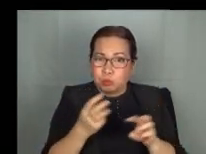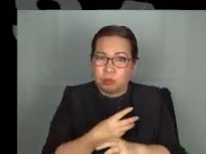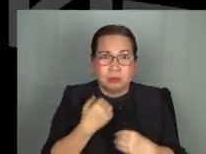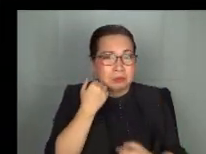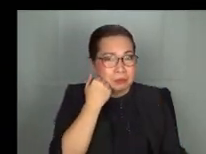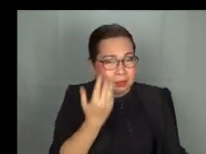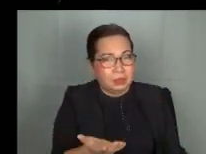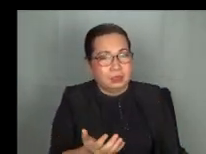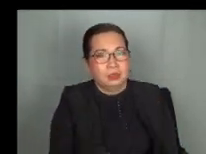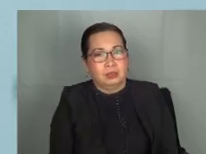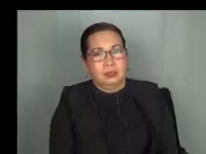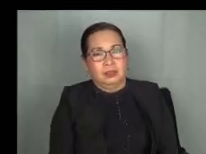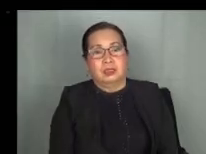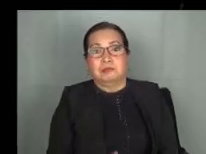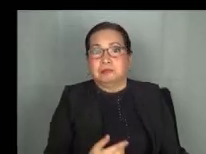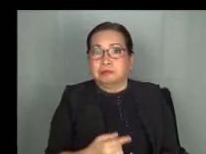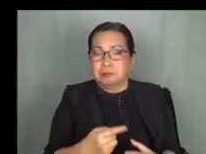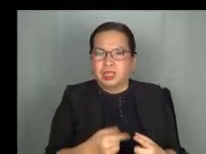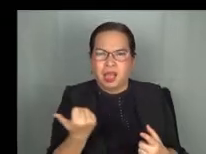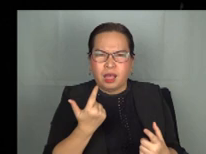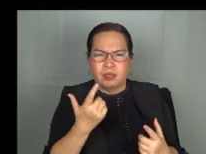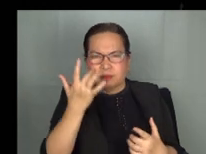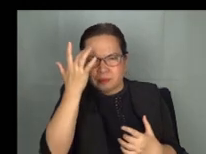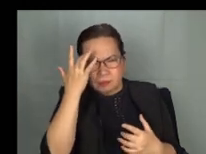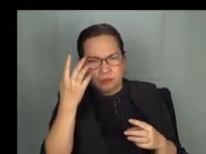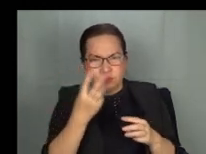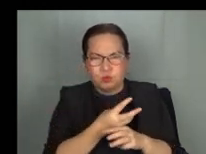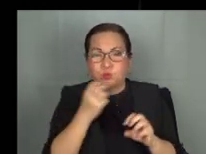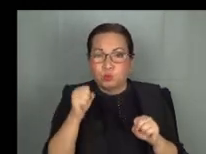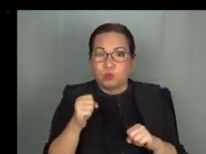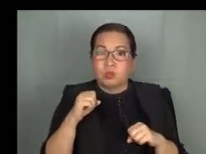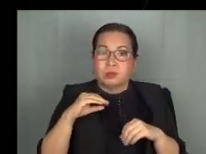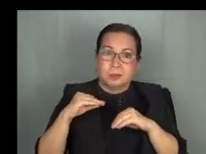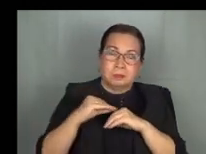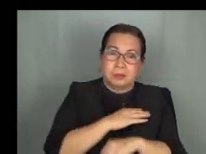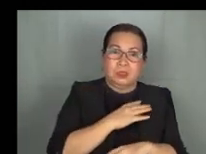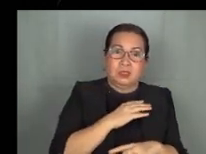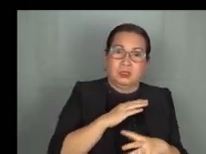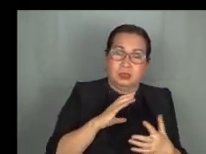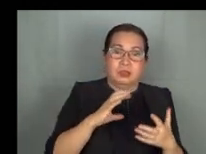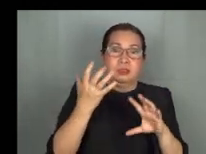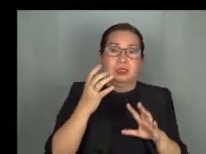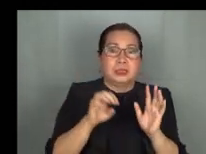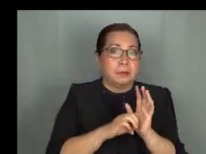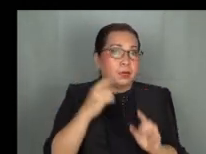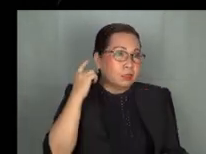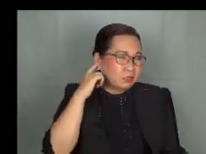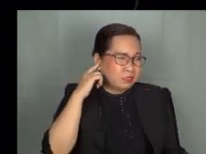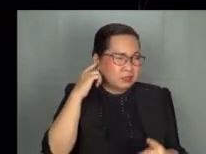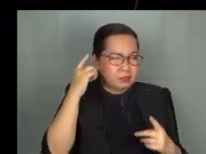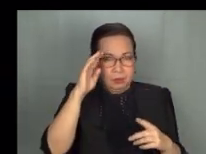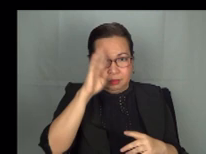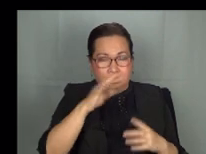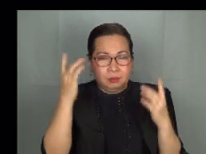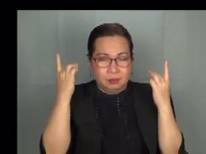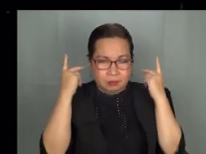ikamatay. Nagdudulot din ng iba pang malulubhang komplikasyon ang tigdas, katulad ng impeksyon sa tenga,